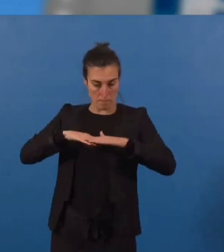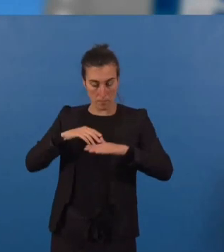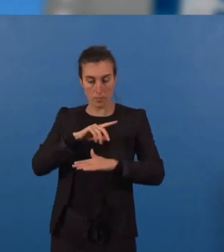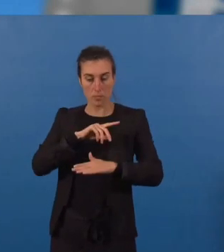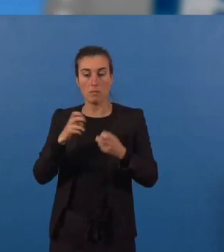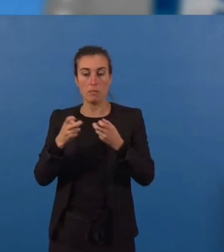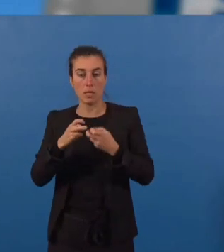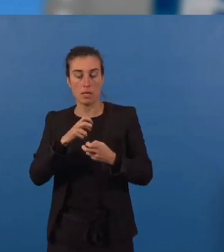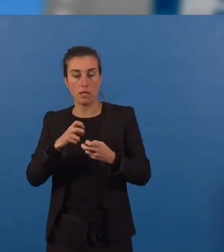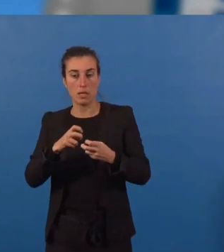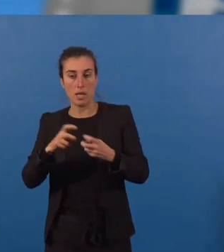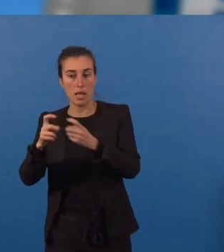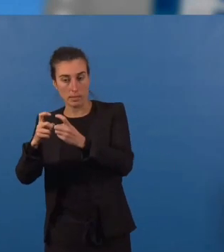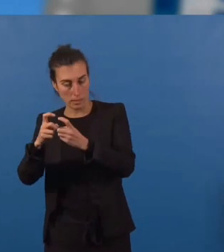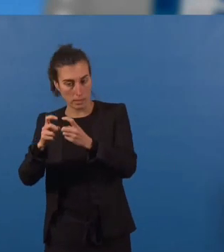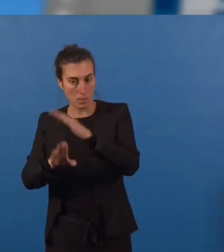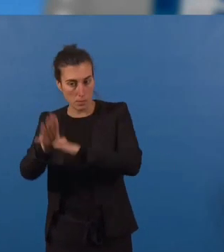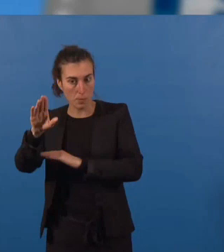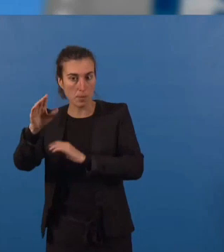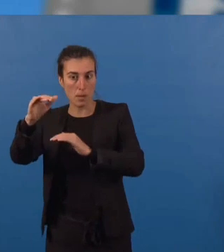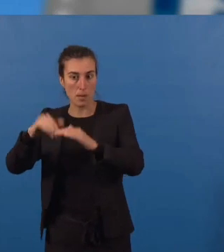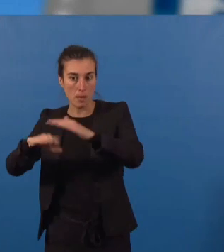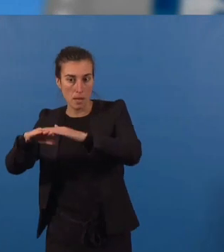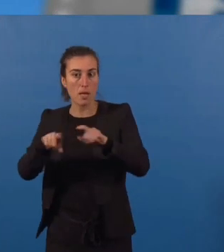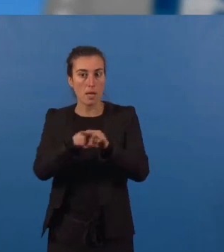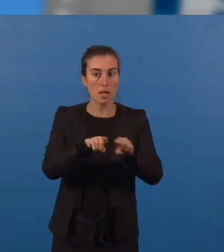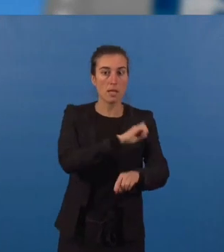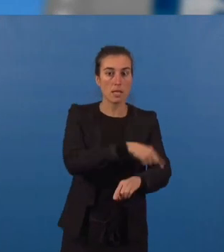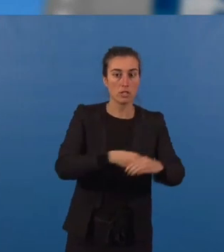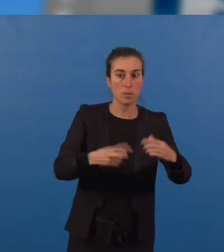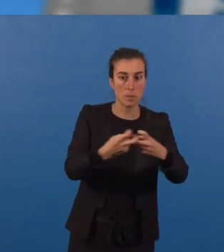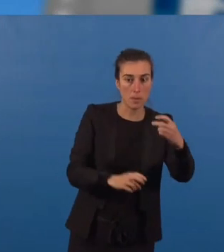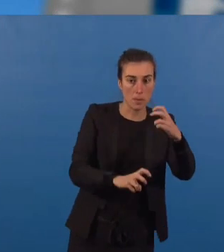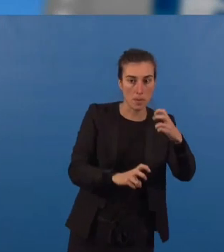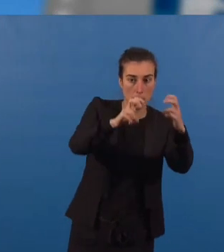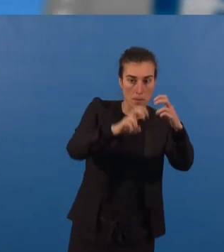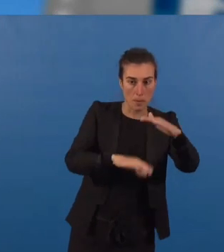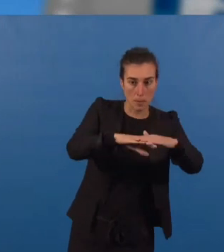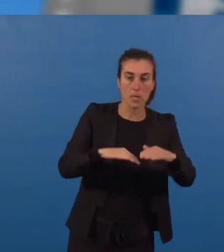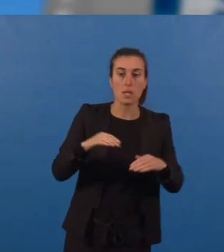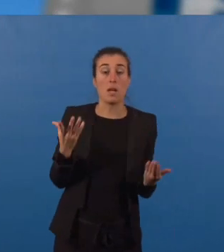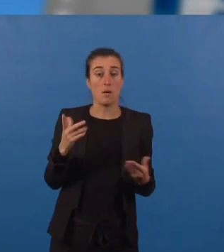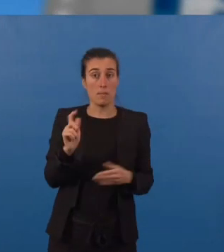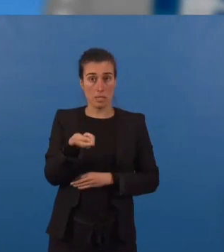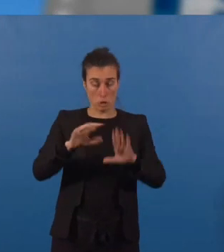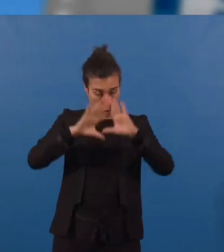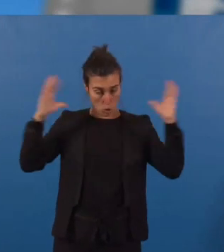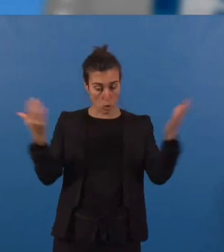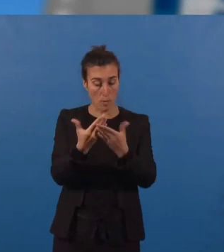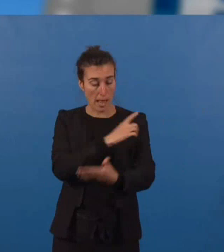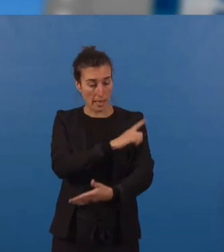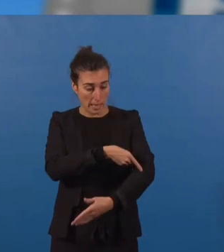sommes convaincus, ne peut plus durer. C'est le système global de dérégulation du marché de'énergie qu'il nous faut plus que jamais interroger,